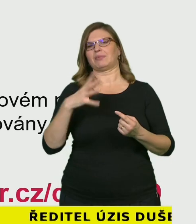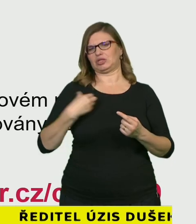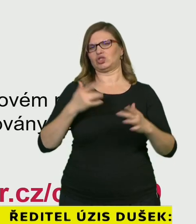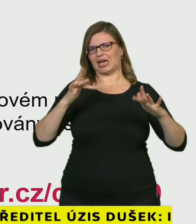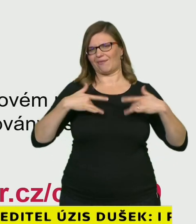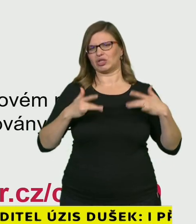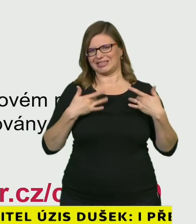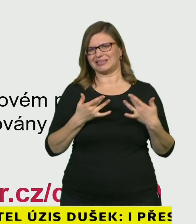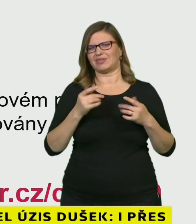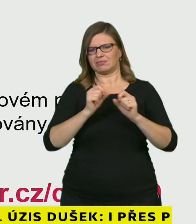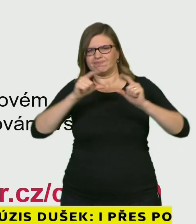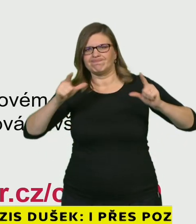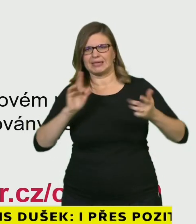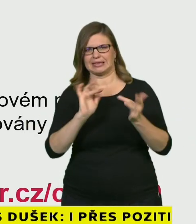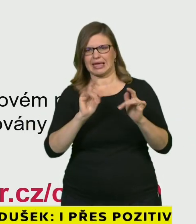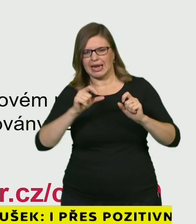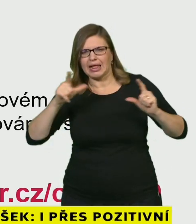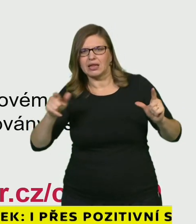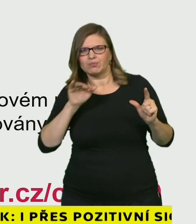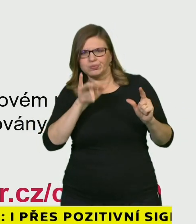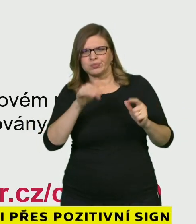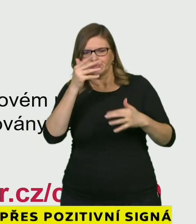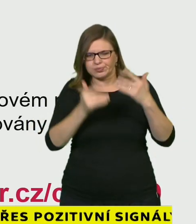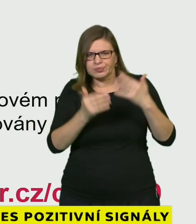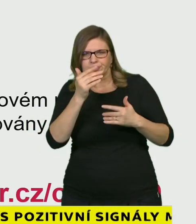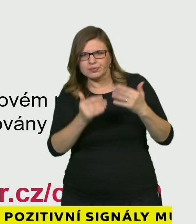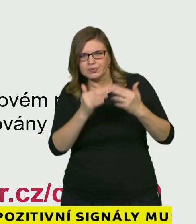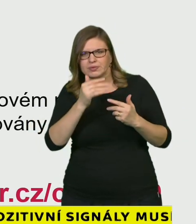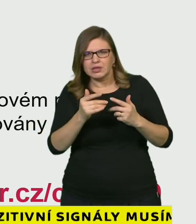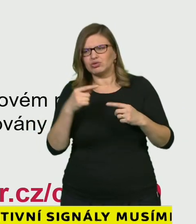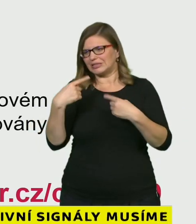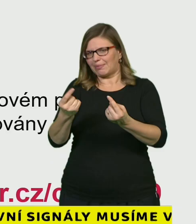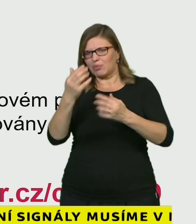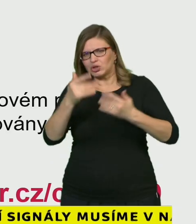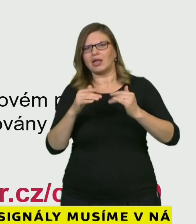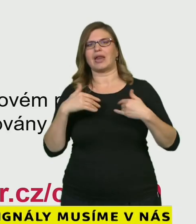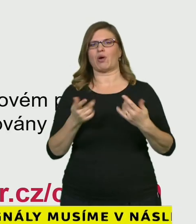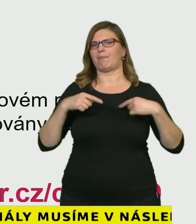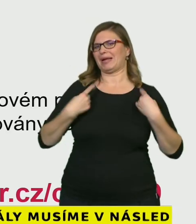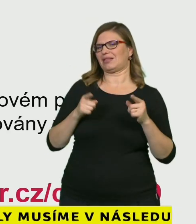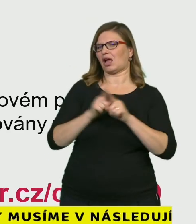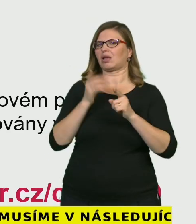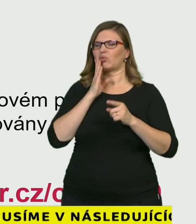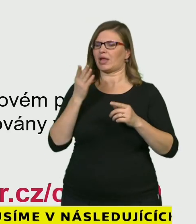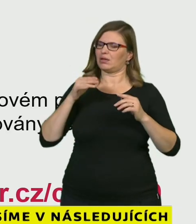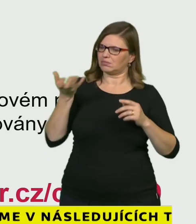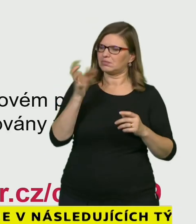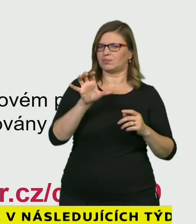kalkulovan na datovém portálu Ministerstva zdravotnictví. Link máte dole na obraz.